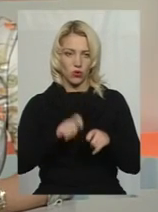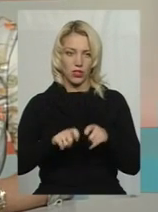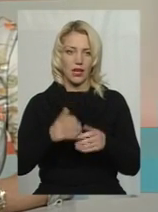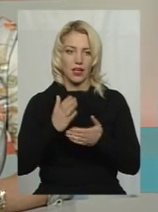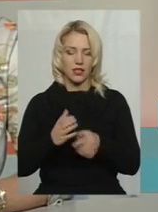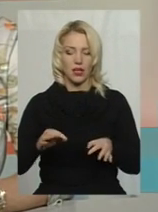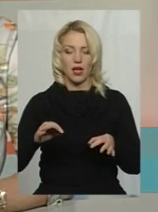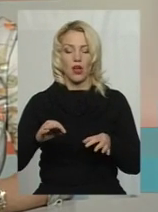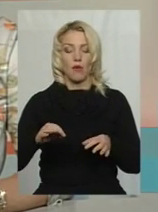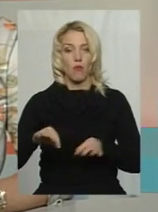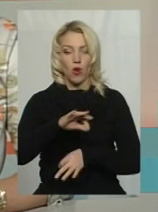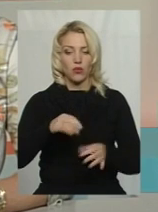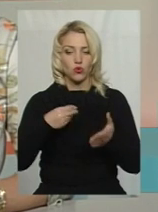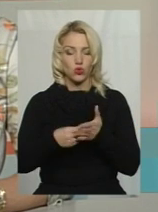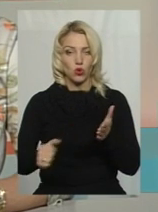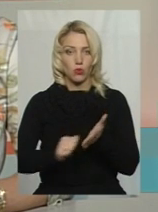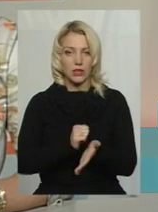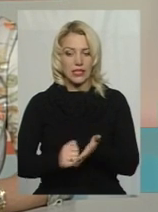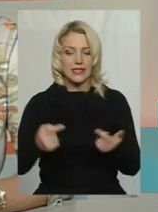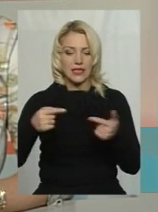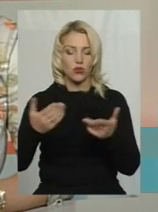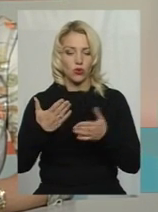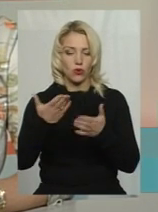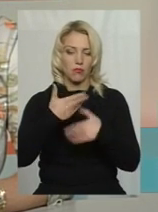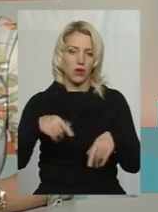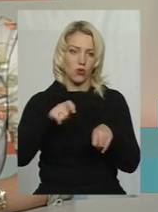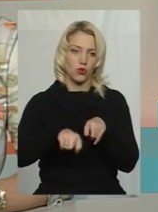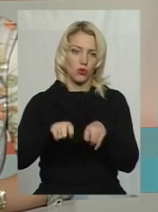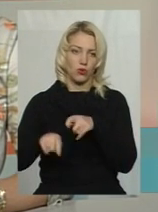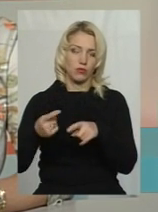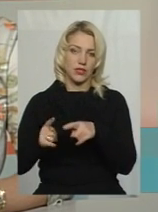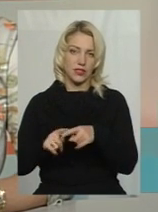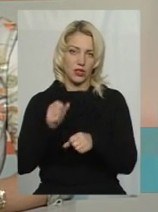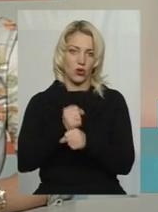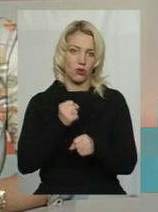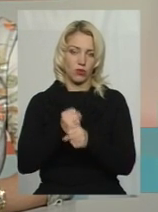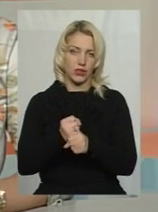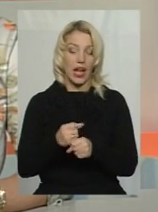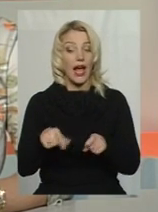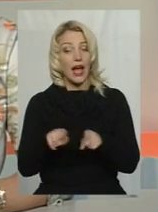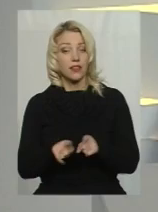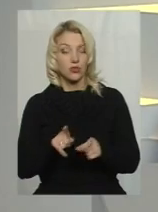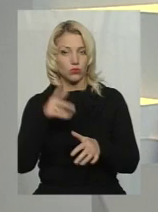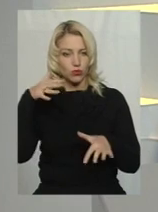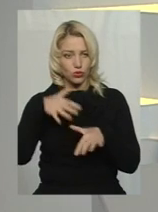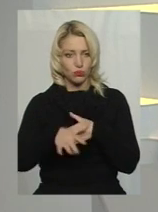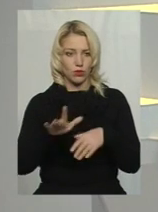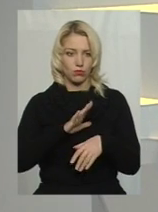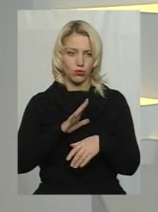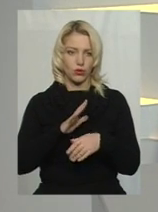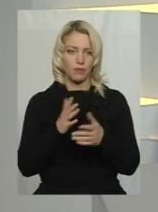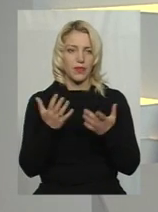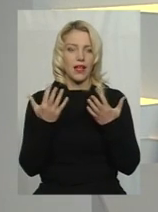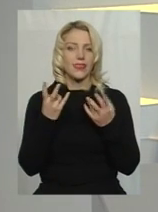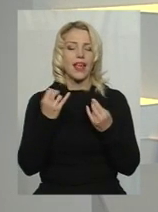-кошторисна документація, згідно якої ми контролюємо ці роботи. А так, зрозуміло було, наприклад,